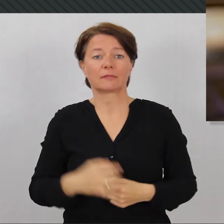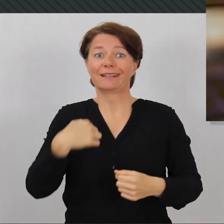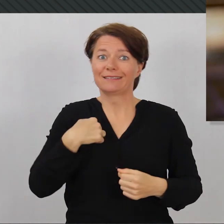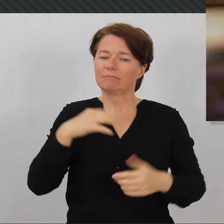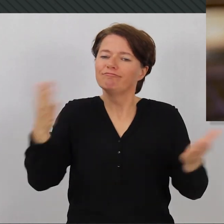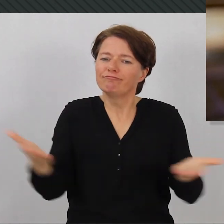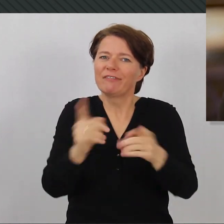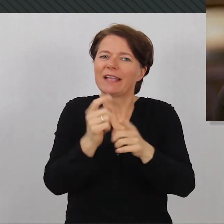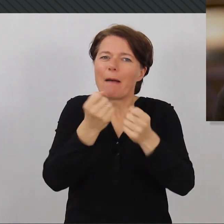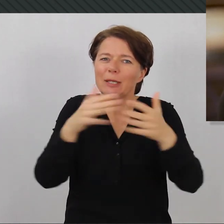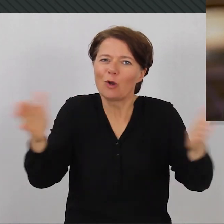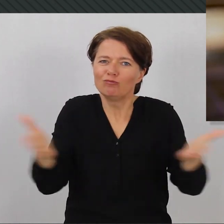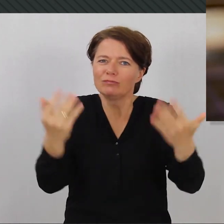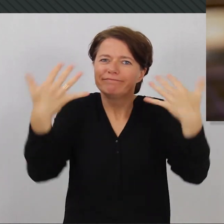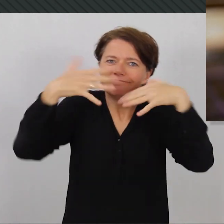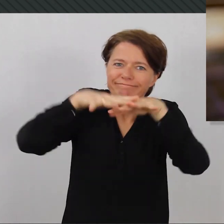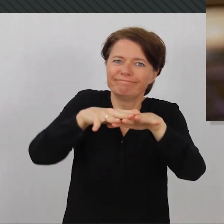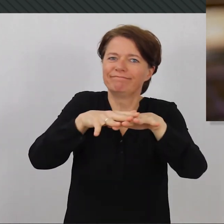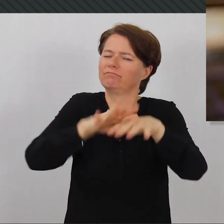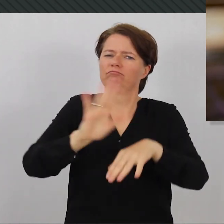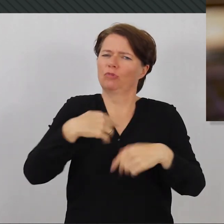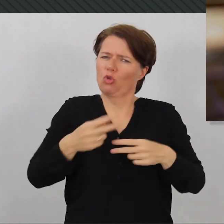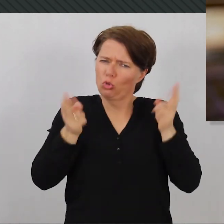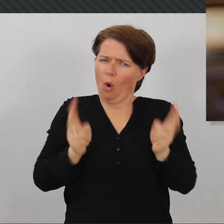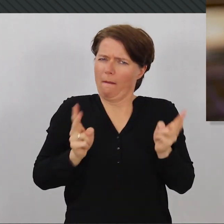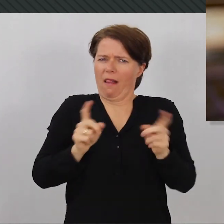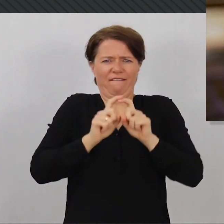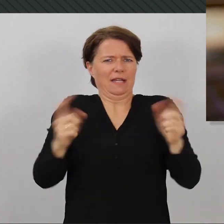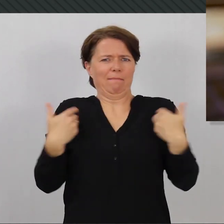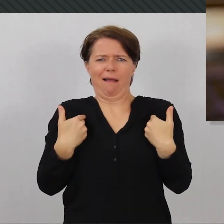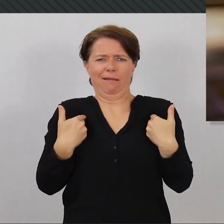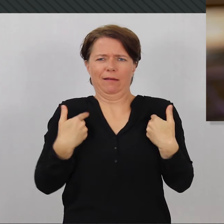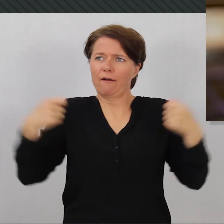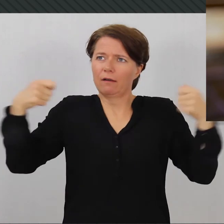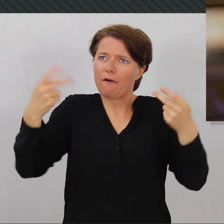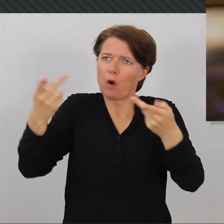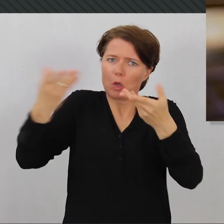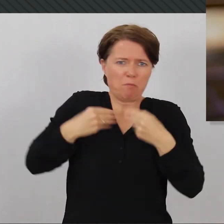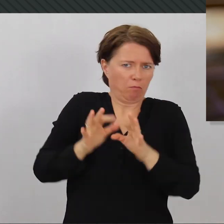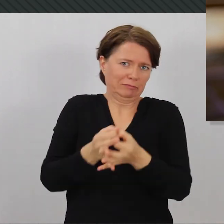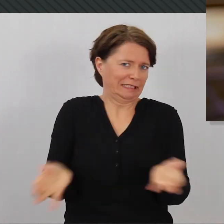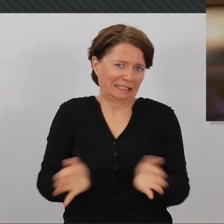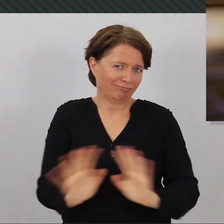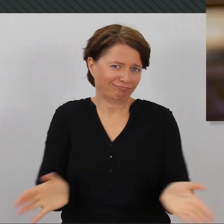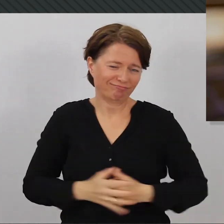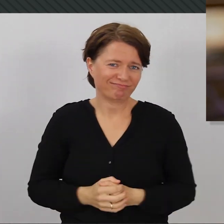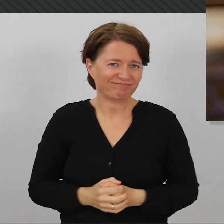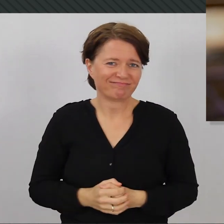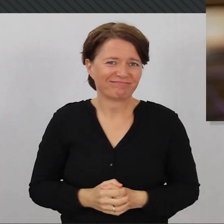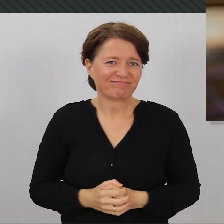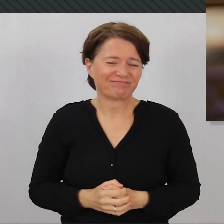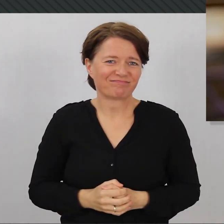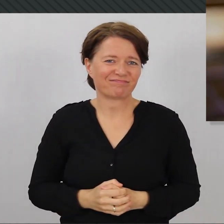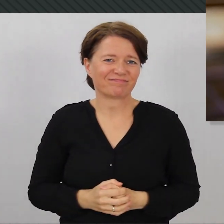Wir sind ja keine Wiedereingstiftungseinrichtung. Wir sind ein stinknormales Unternehmen. Wir erhalten keine